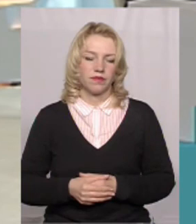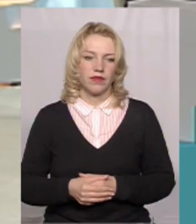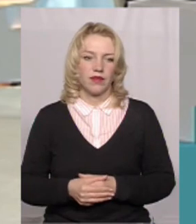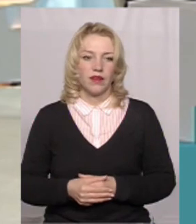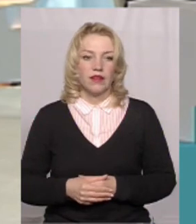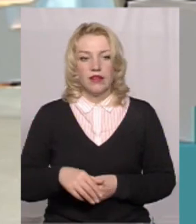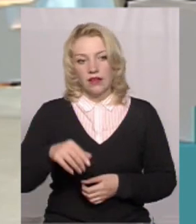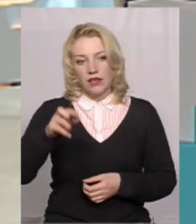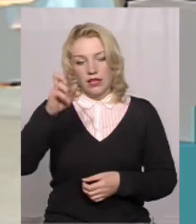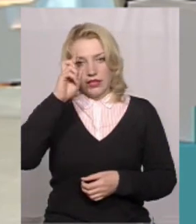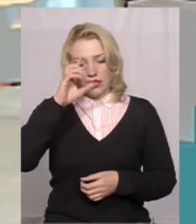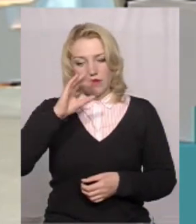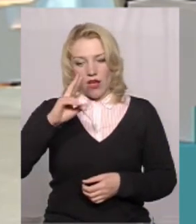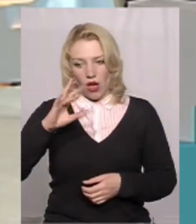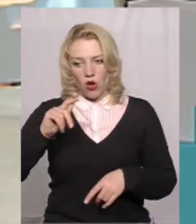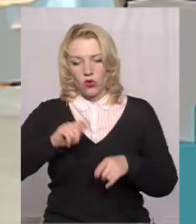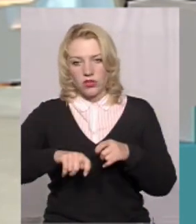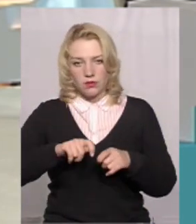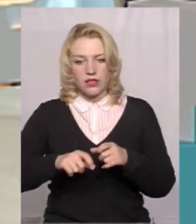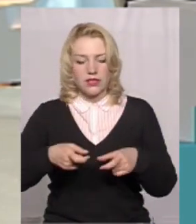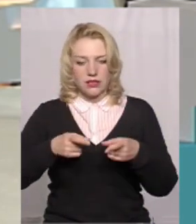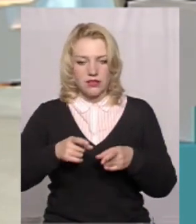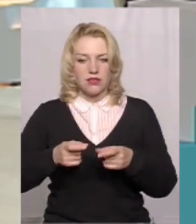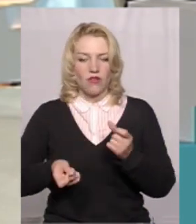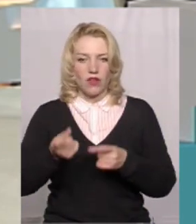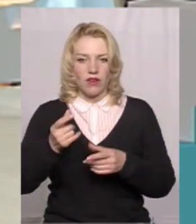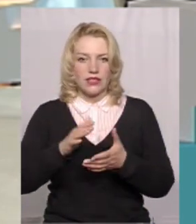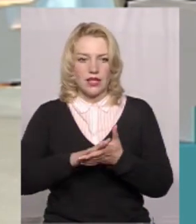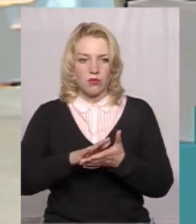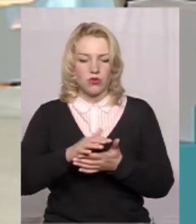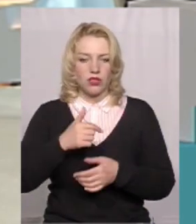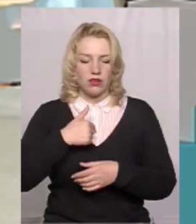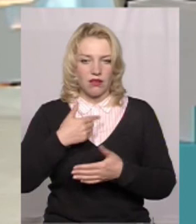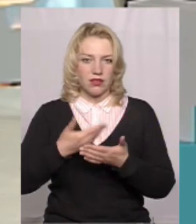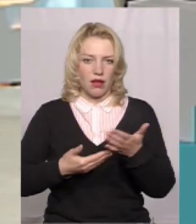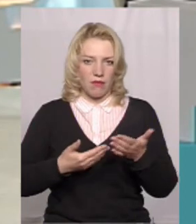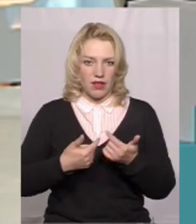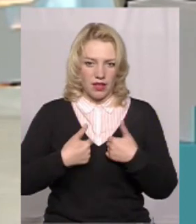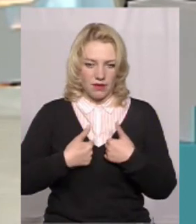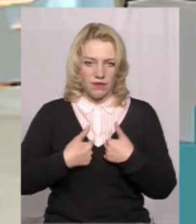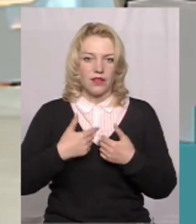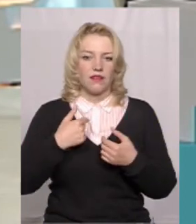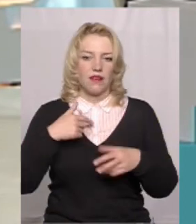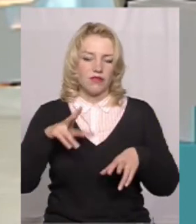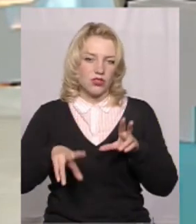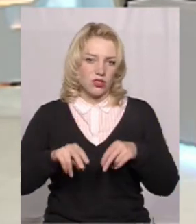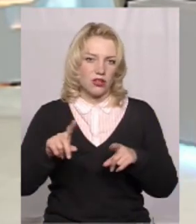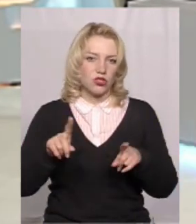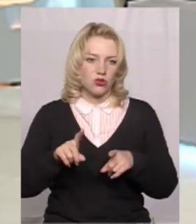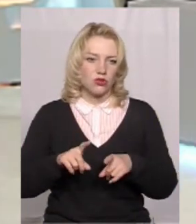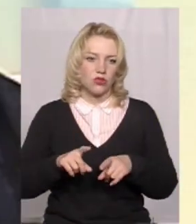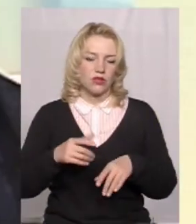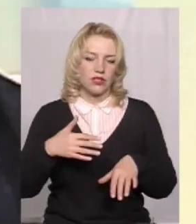Державна екологічна інспекція все-таки виявляє забруднення. Я, як на мене, я рахую, що досить